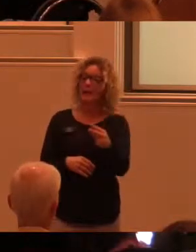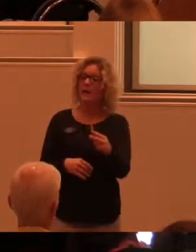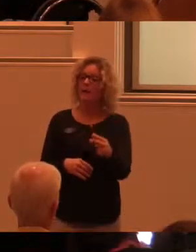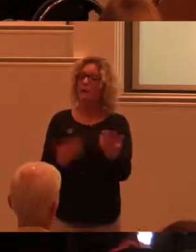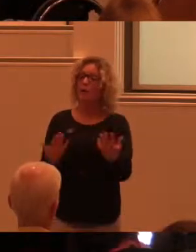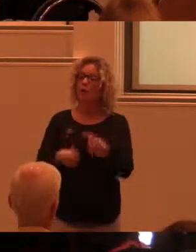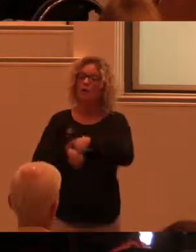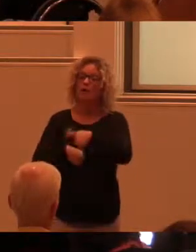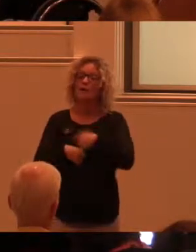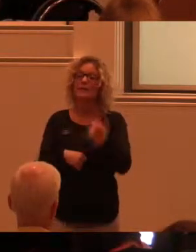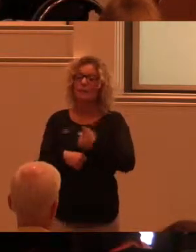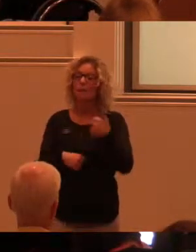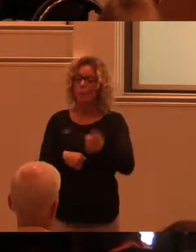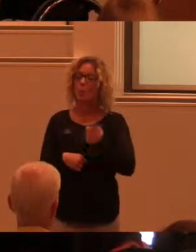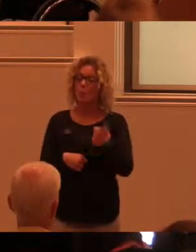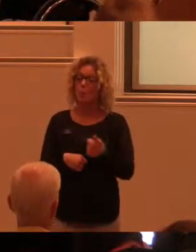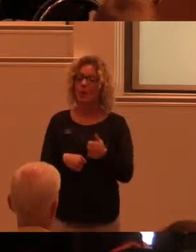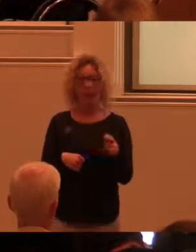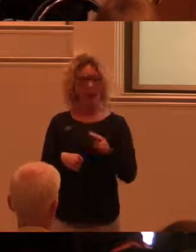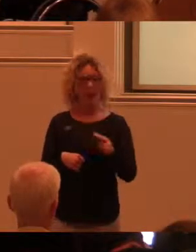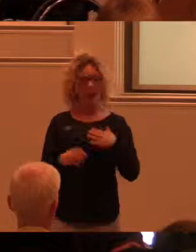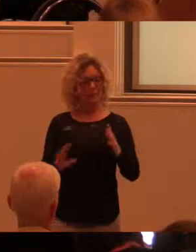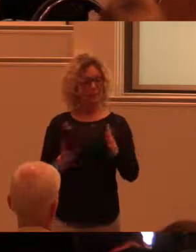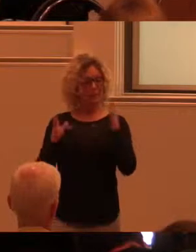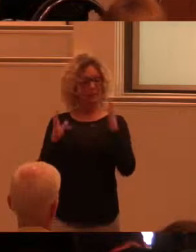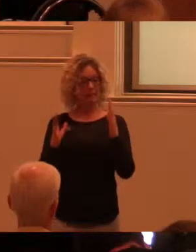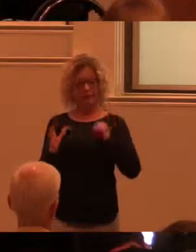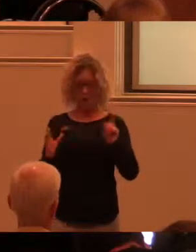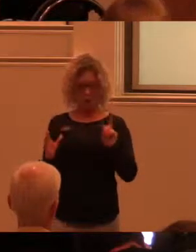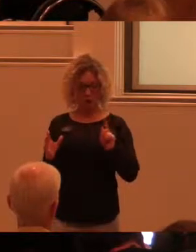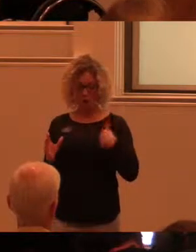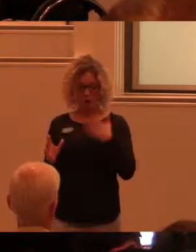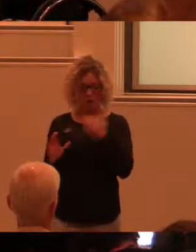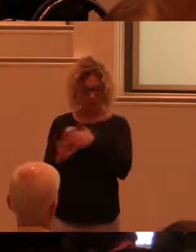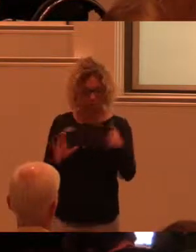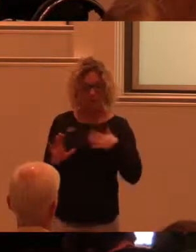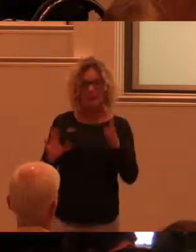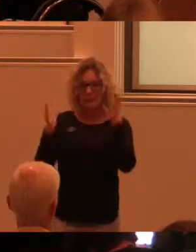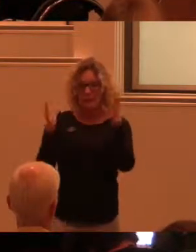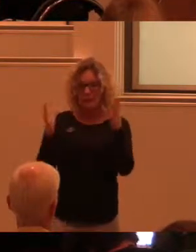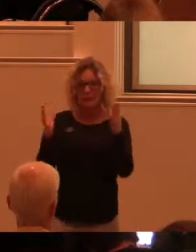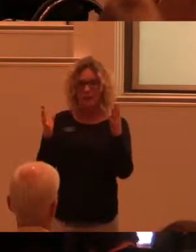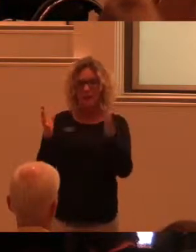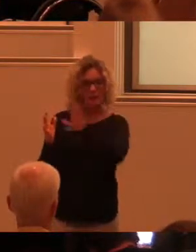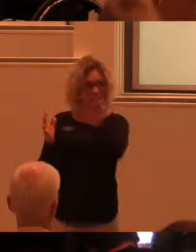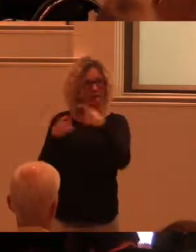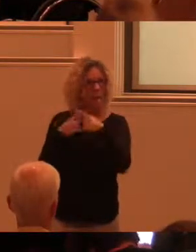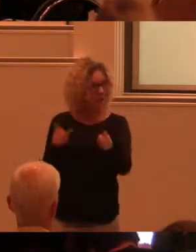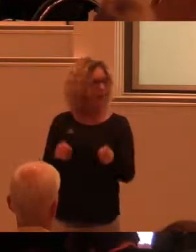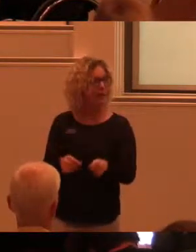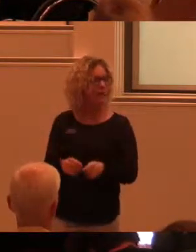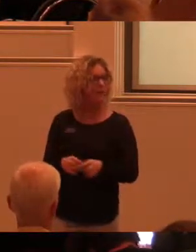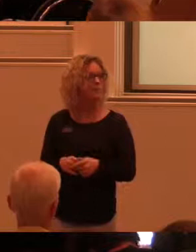sätter med tidsberoende. När i livet vi befinner oss. Vilken fas i livet vi är i. Och vilken tid på